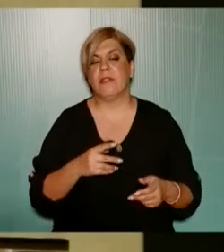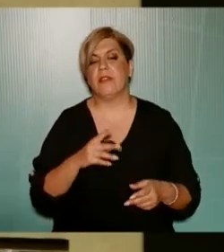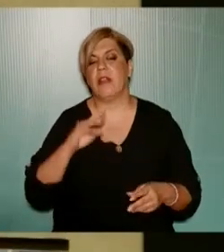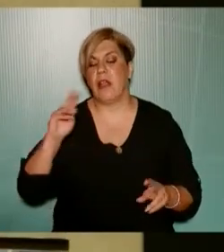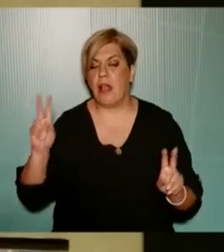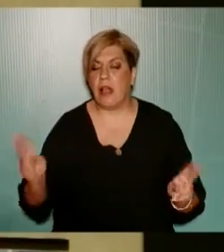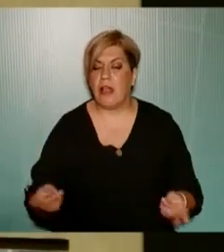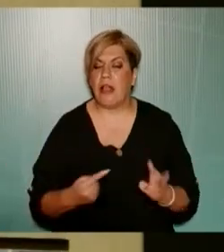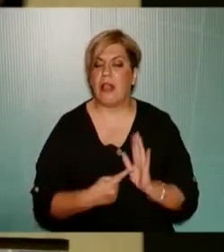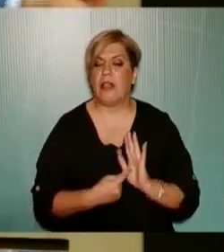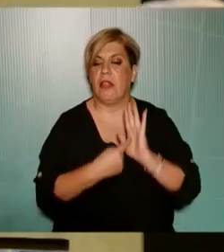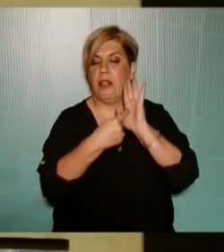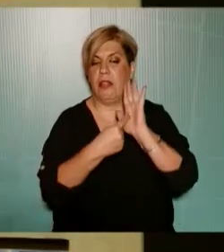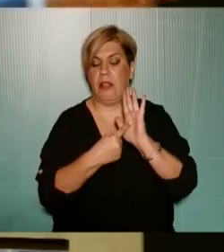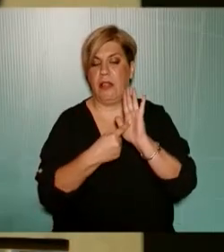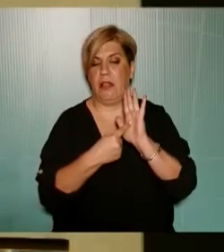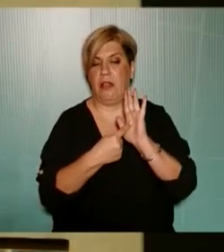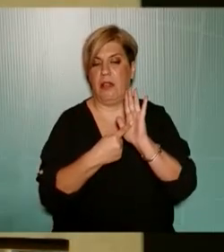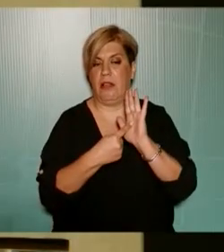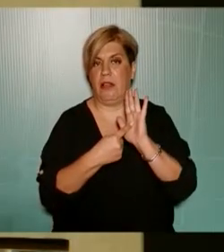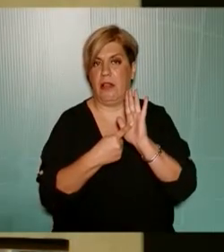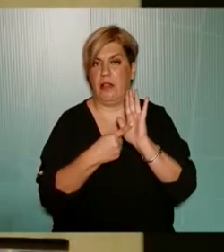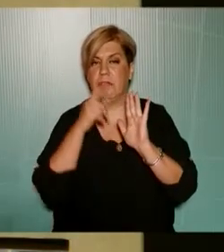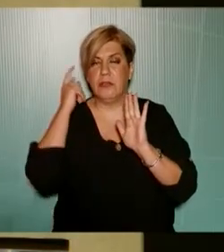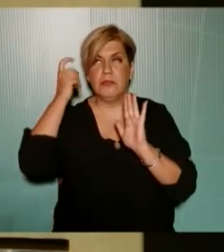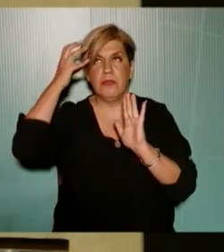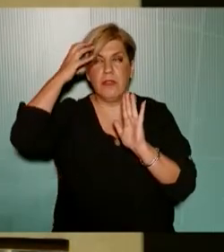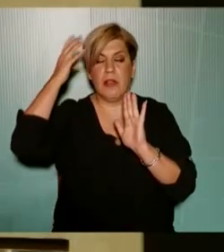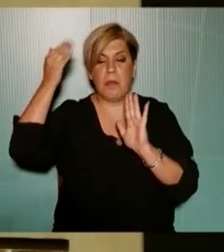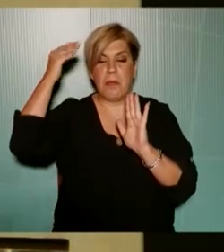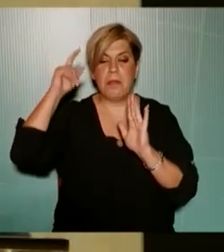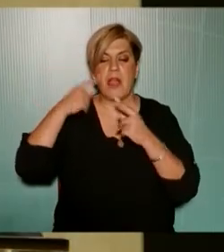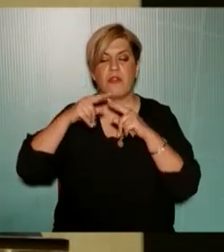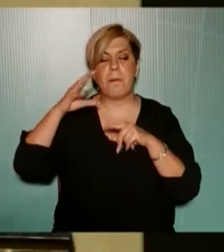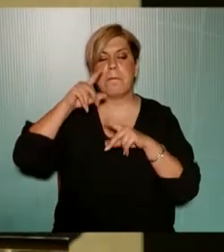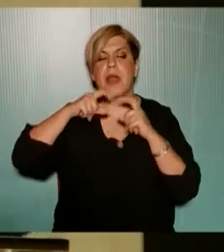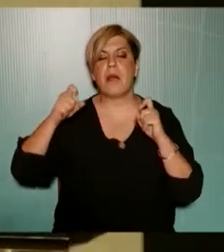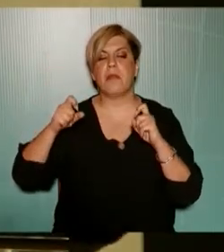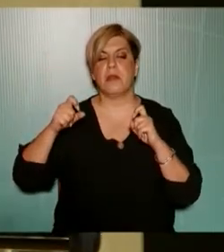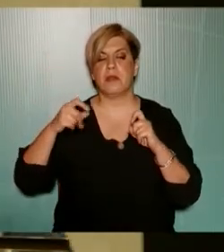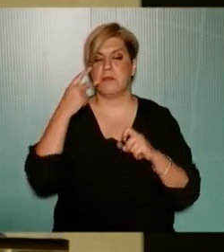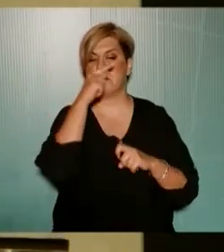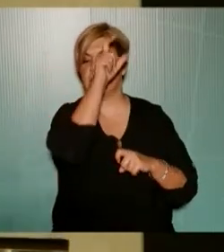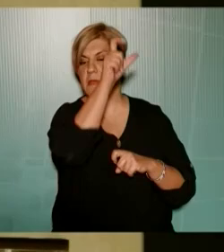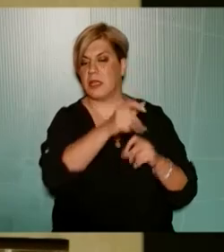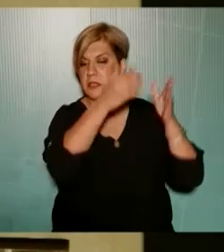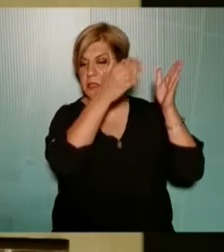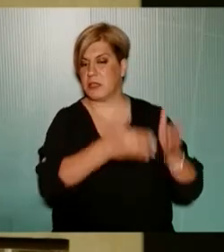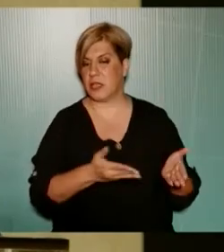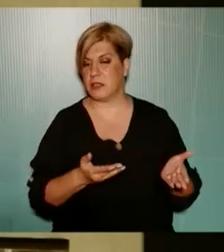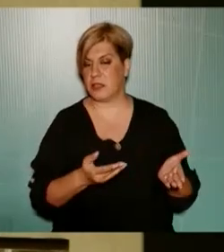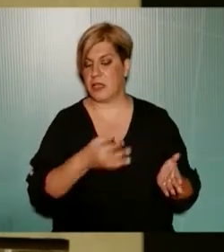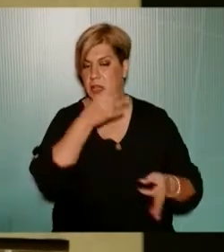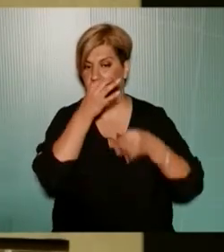αναδύεται από το καπέλο που έχετε διάφορα πράγματα τα οποία έχουν να κάνουν με εσάς και τα